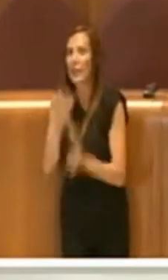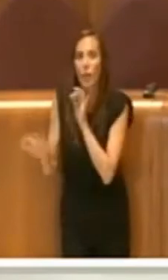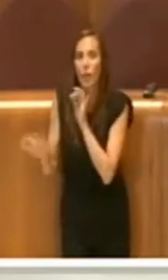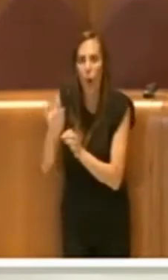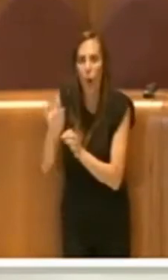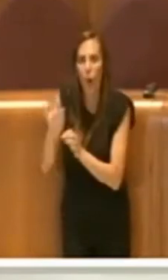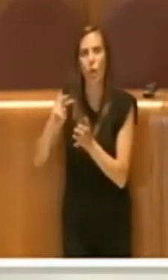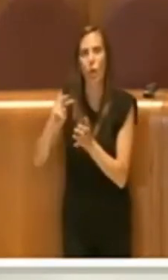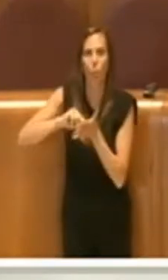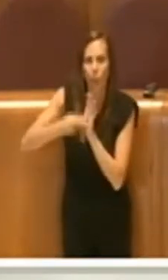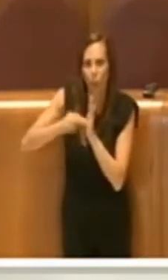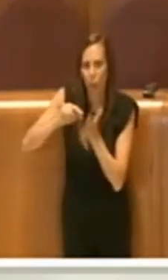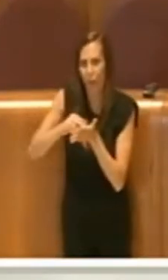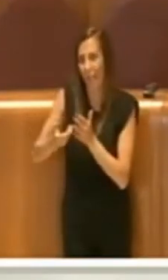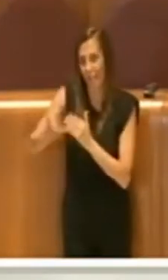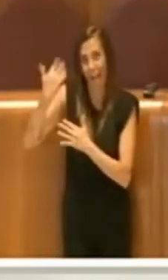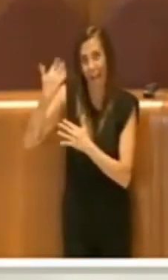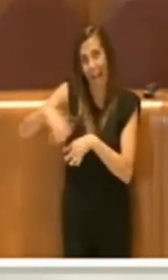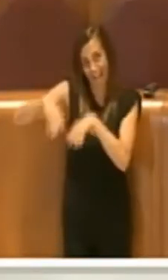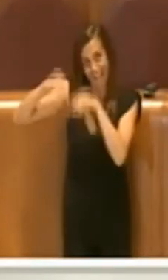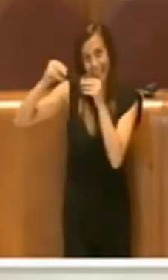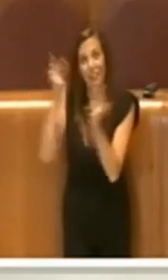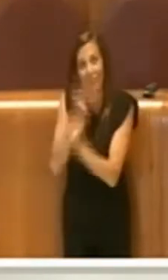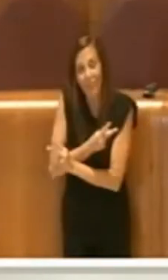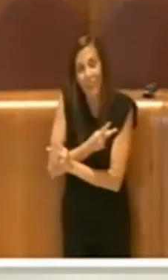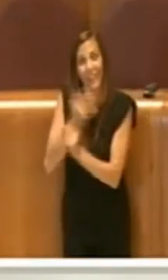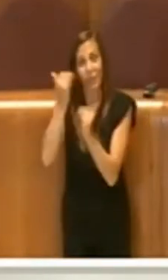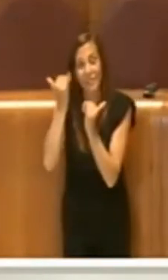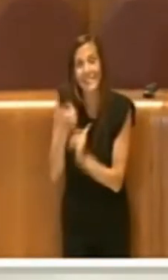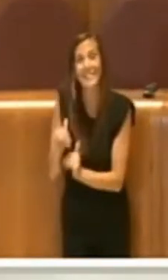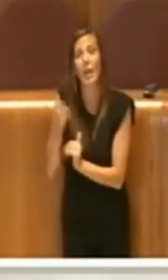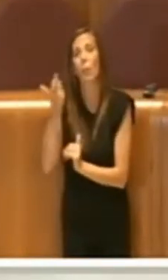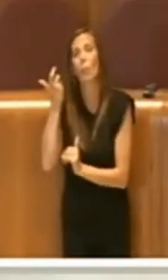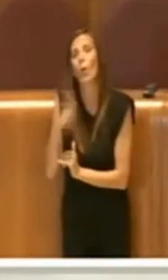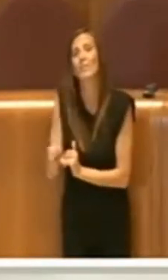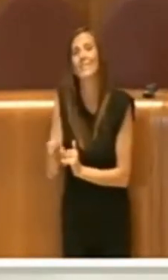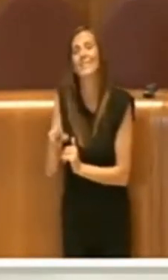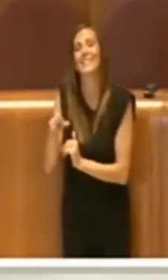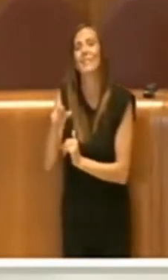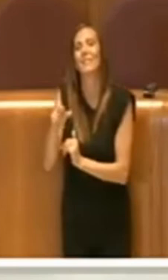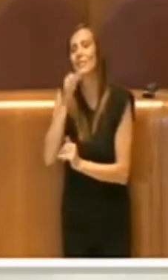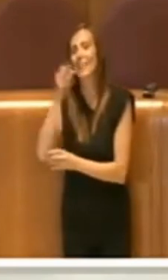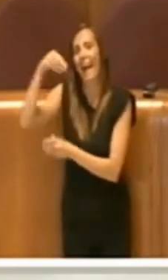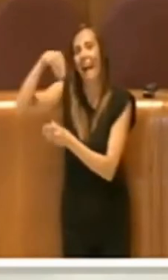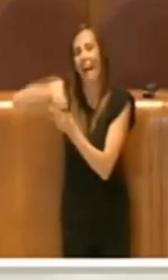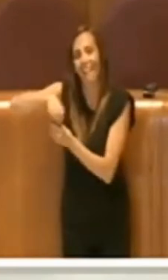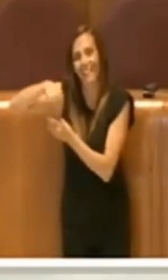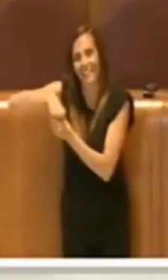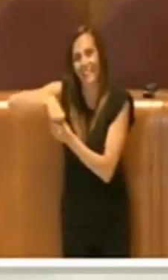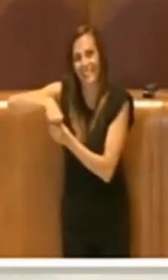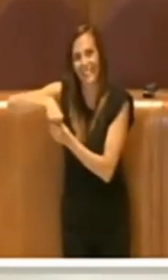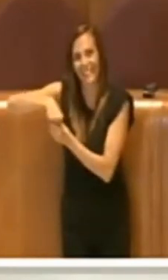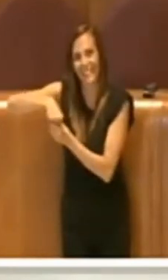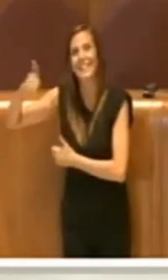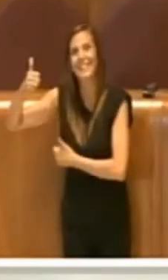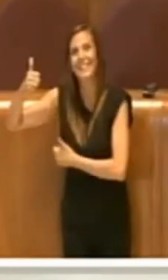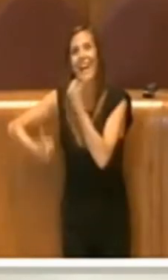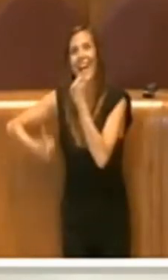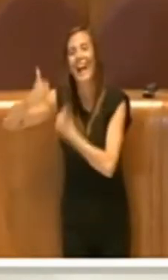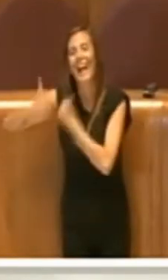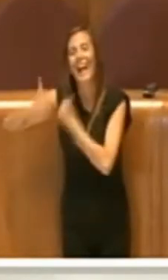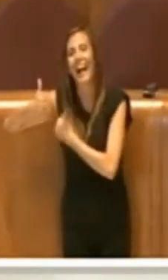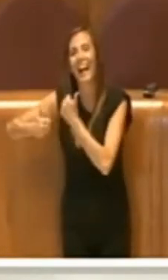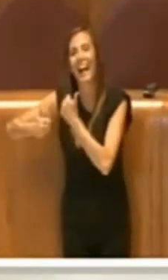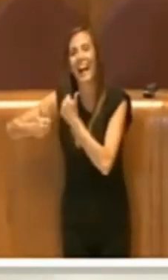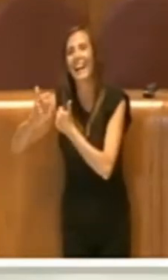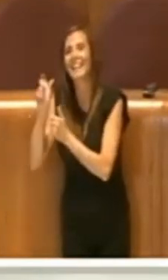problema una volta all'inizio, perché avevamo messo il verde all'interno della gara a doppio oggetto,'è